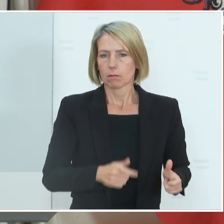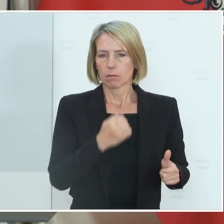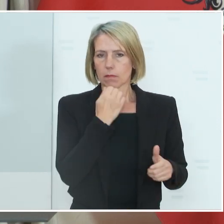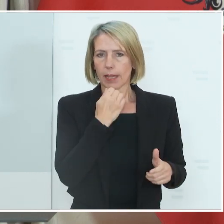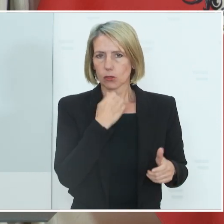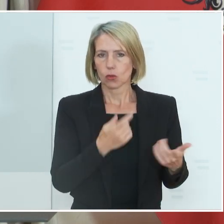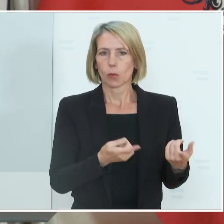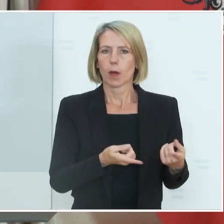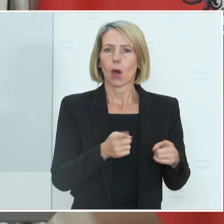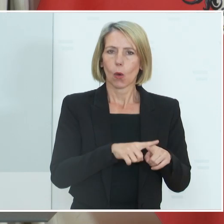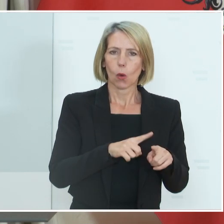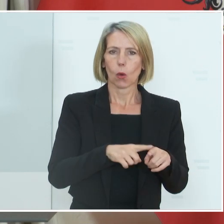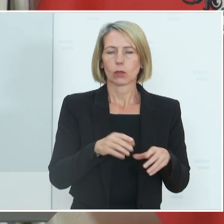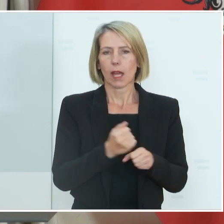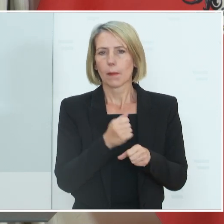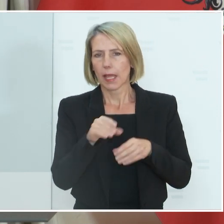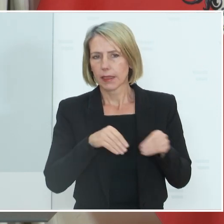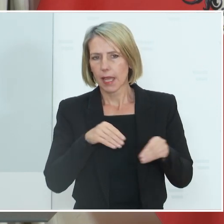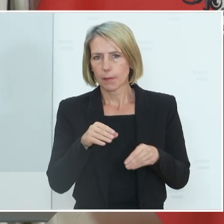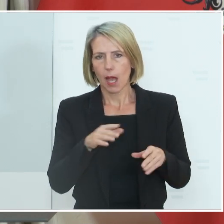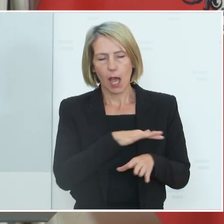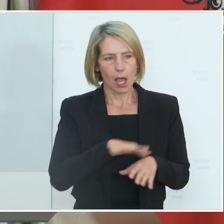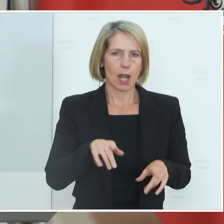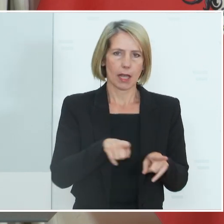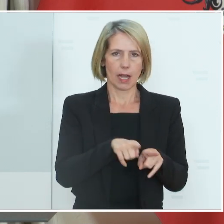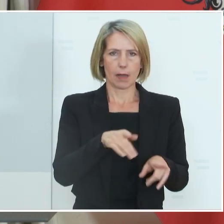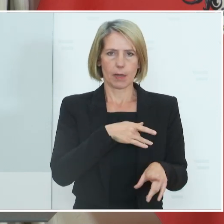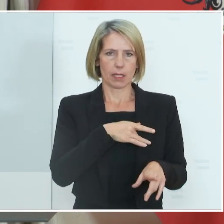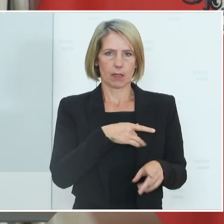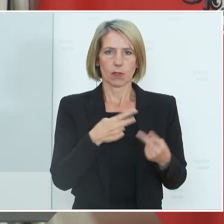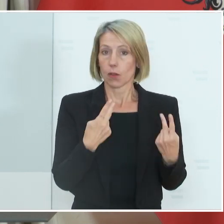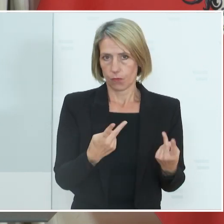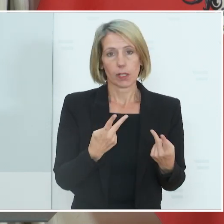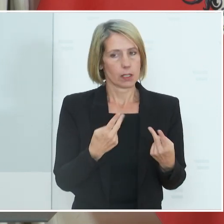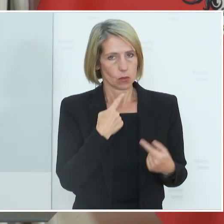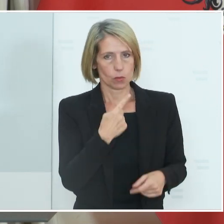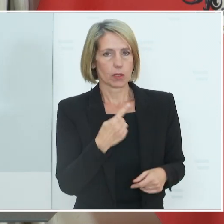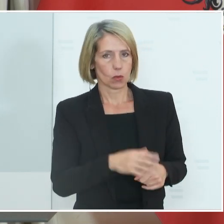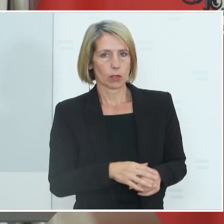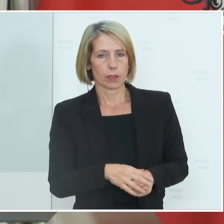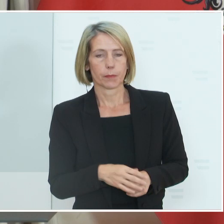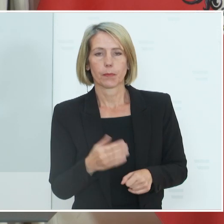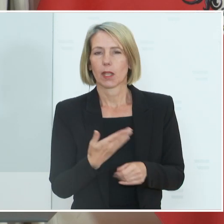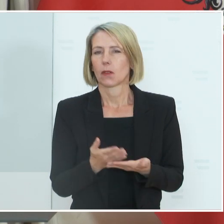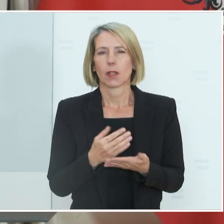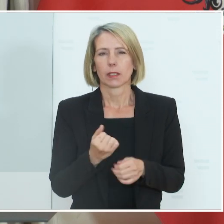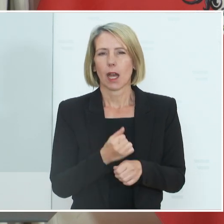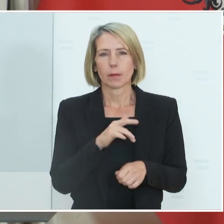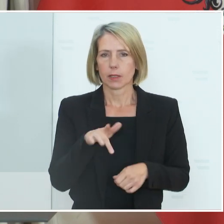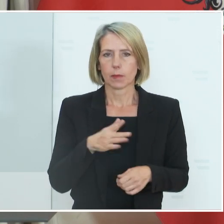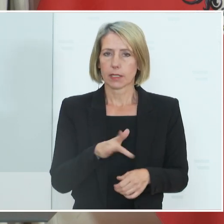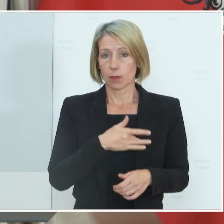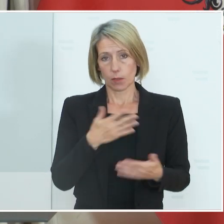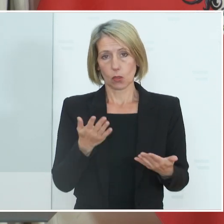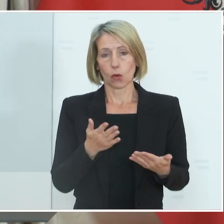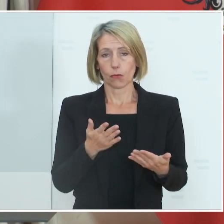Arbeitnehmer gleichermaßen betrifft. Sind also alle in einem Boot, ich glaube, das ist auch wichtig zu betonen. Welche Arbeitsplätze sind betroffen?